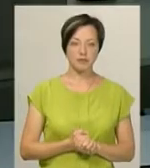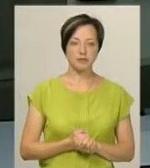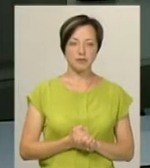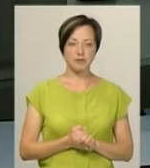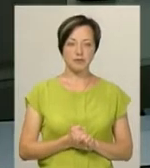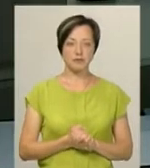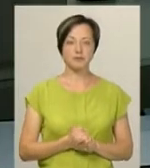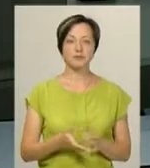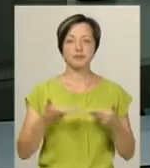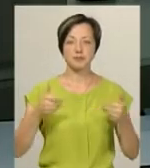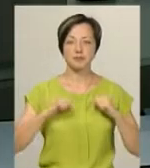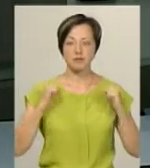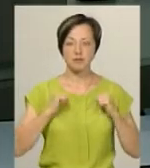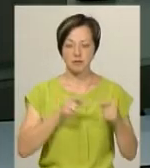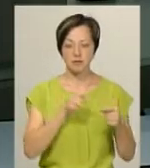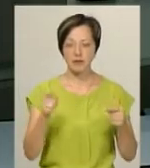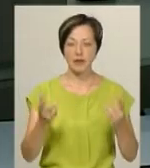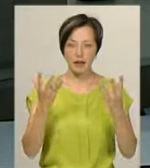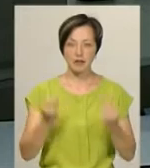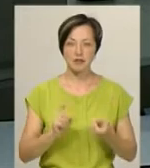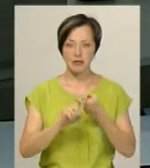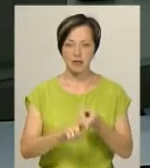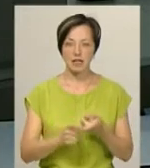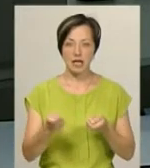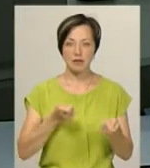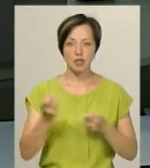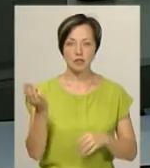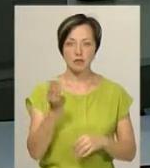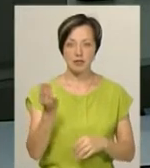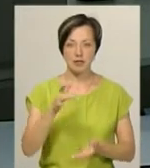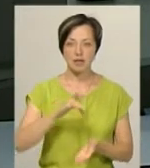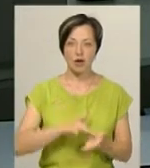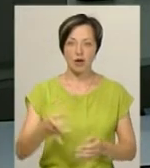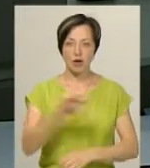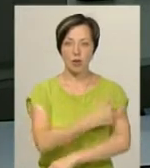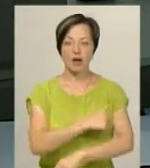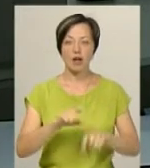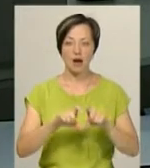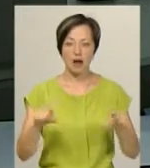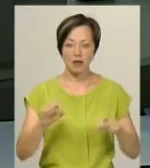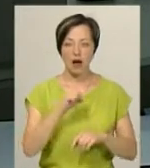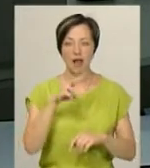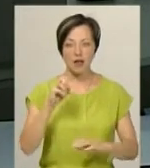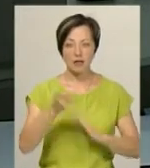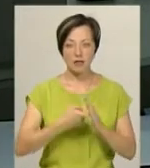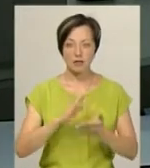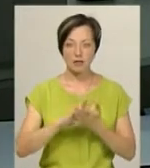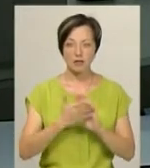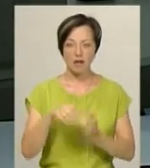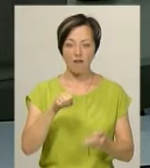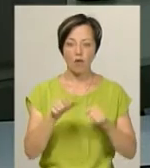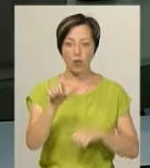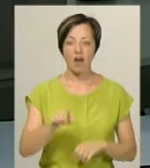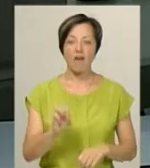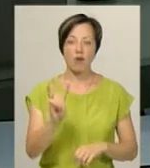Ми намагалися протягом дня зв'язатися із керівництвом Шепетівської центральної районної лікарні та дізнатися про стан водія